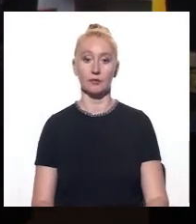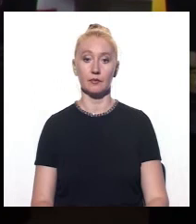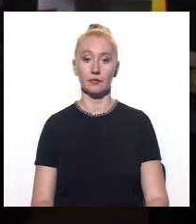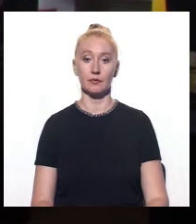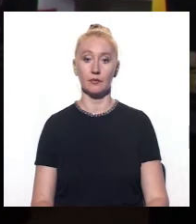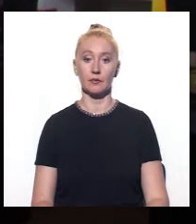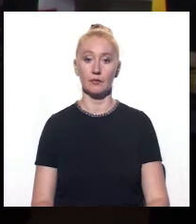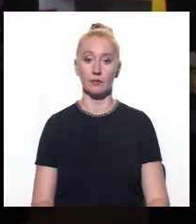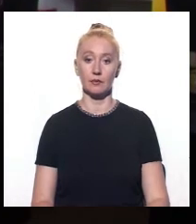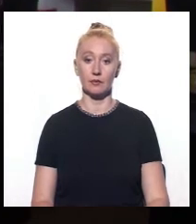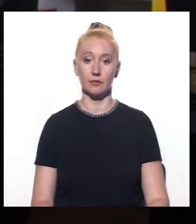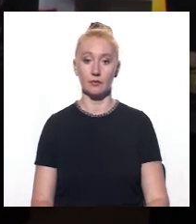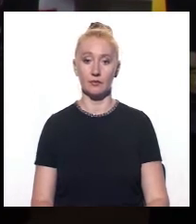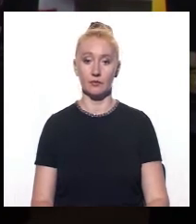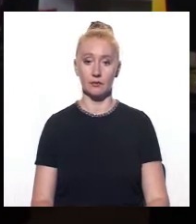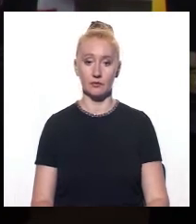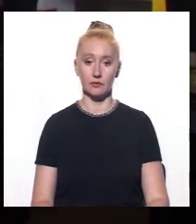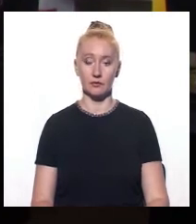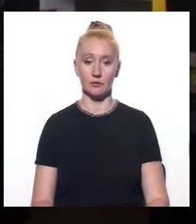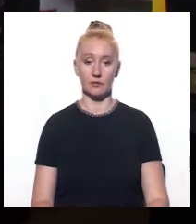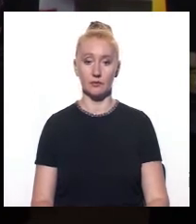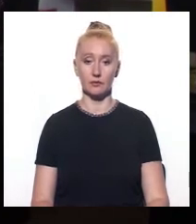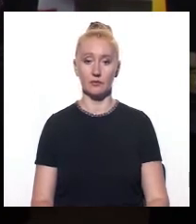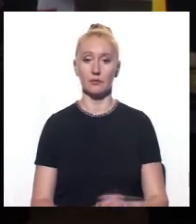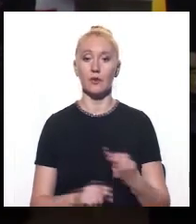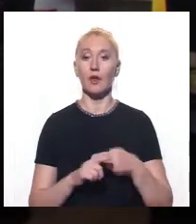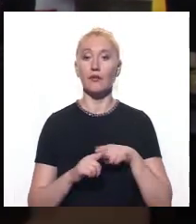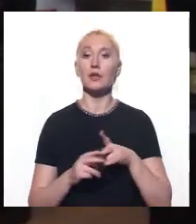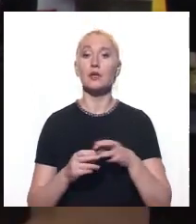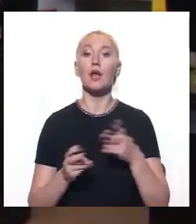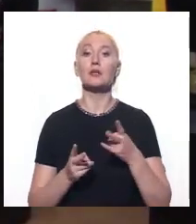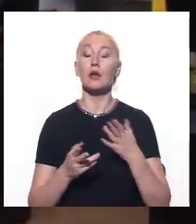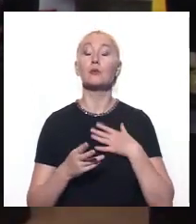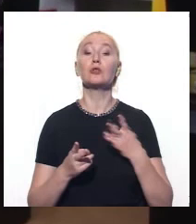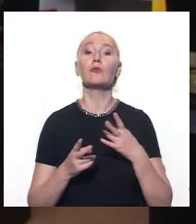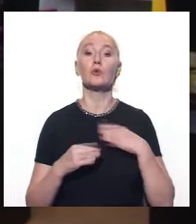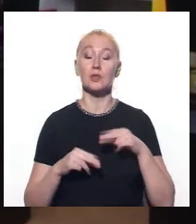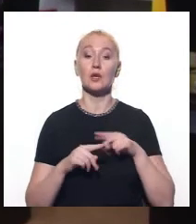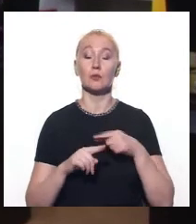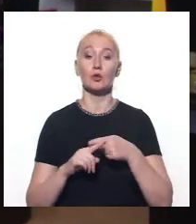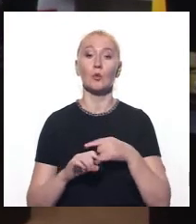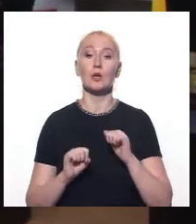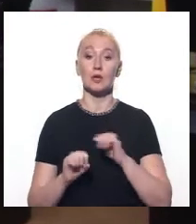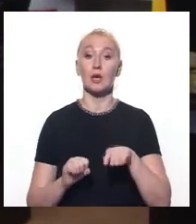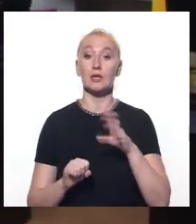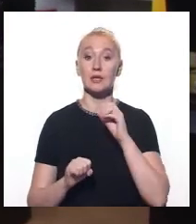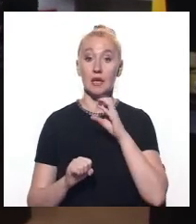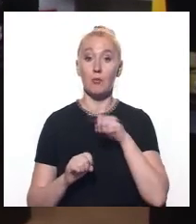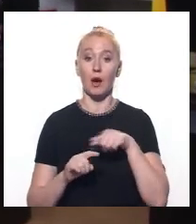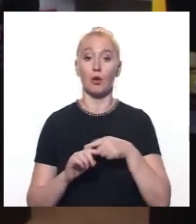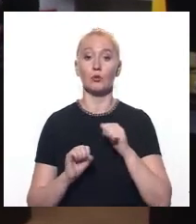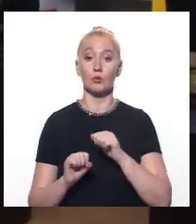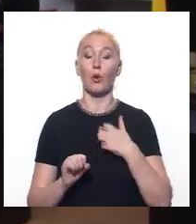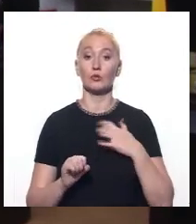поступила так само, як в цьому дитині. Захистила свою дитину і відбила собаку, напустила